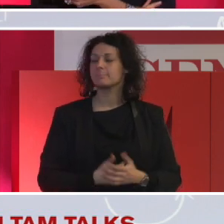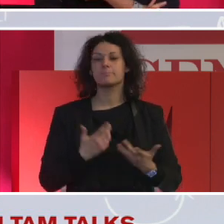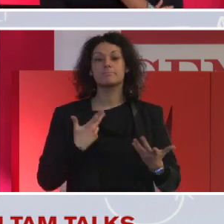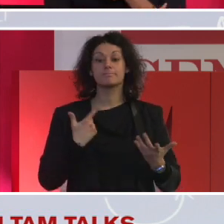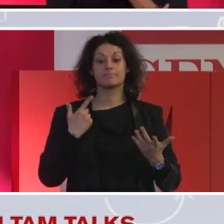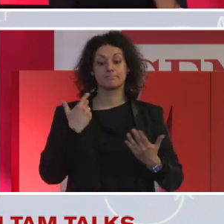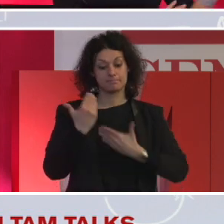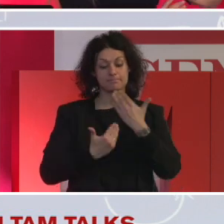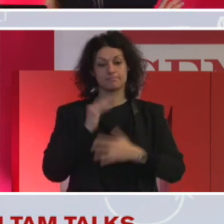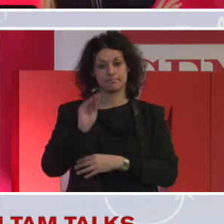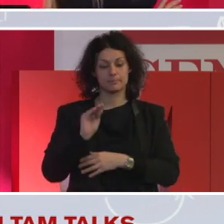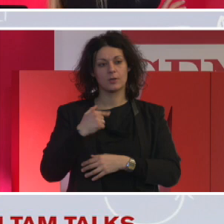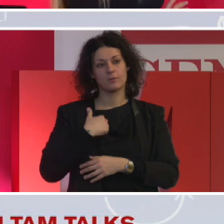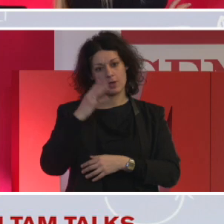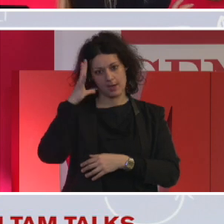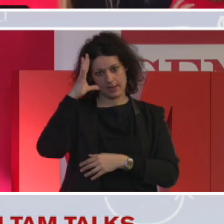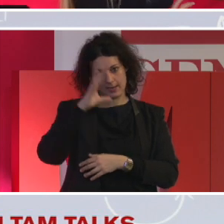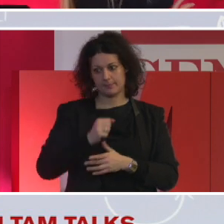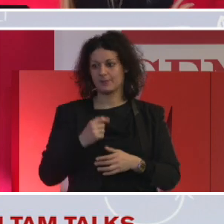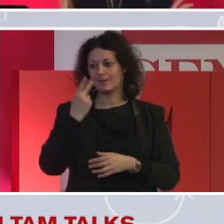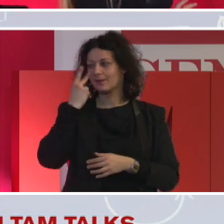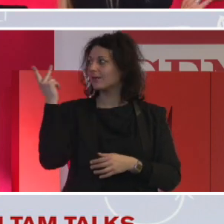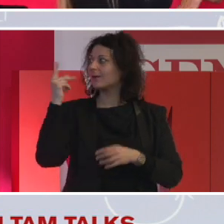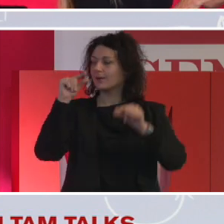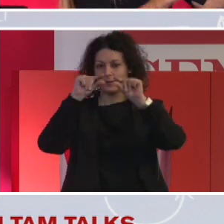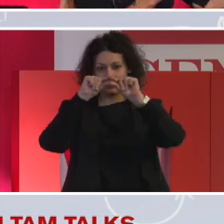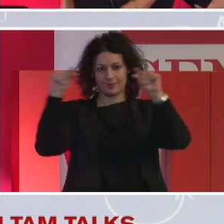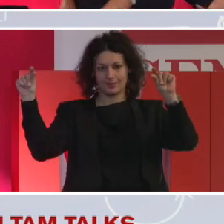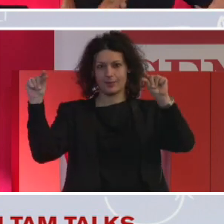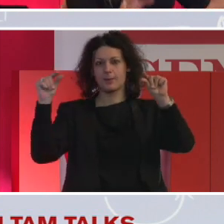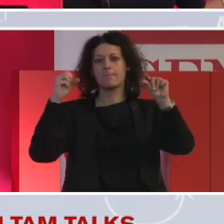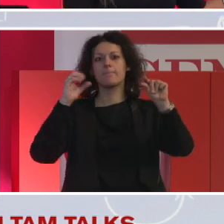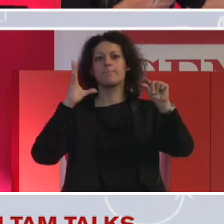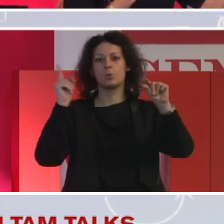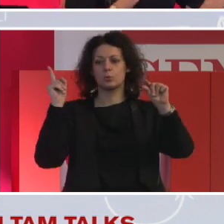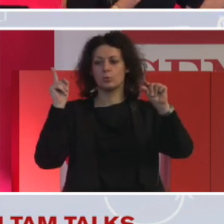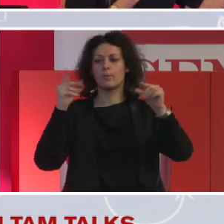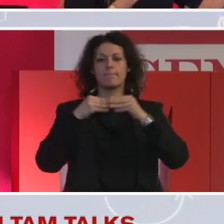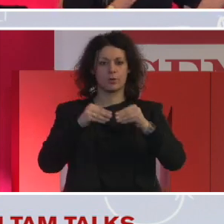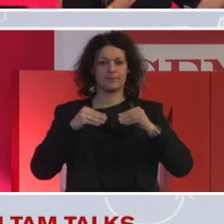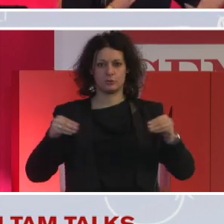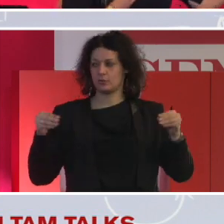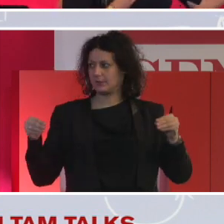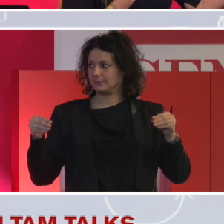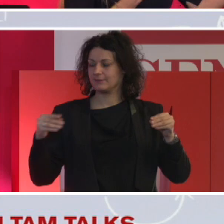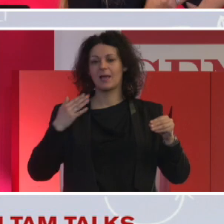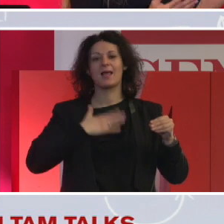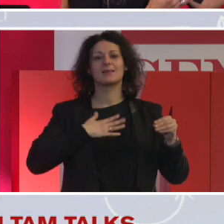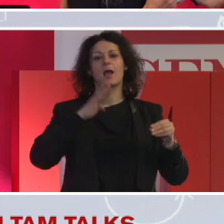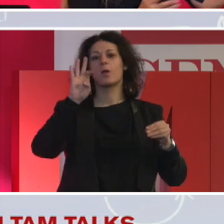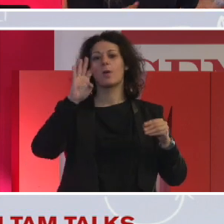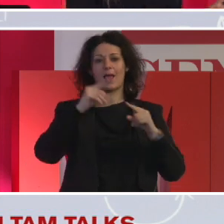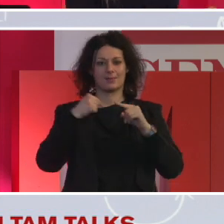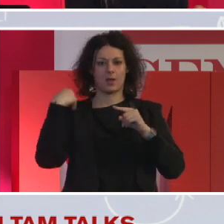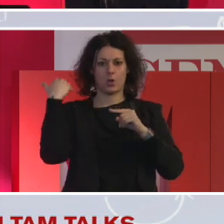modo, sia professionisti, perciò la barra blu, gen ex, che poi sono la generazione, la mia generazione, ultra 40, e i